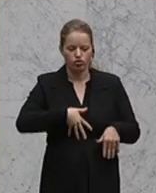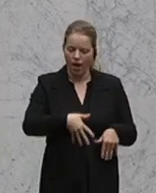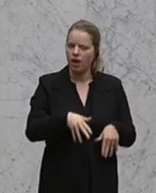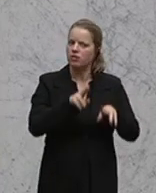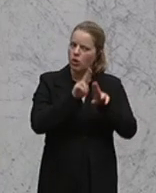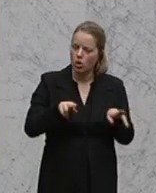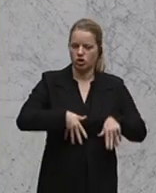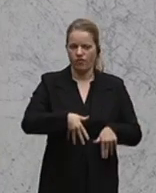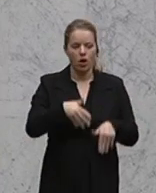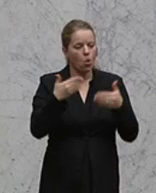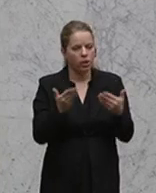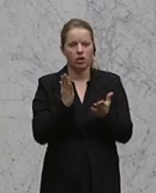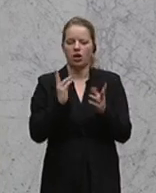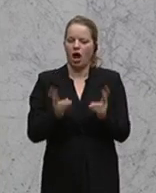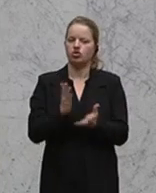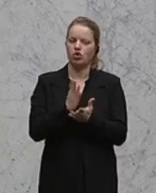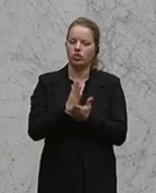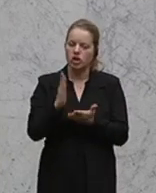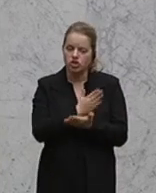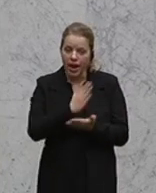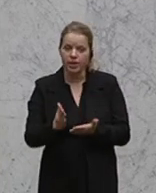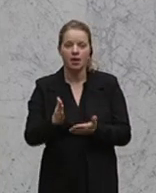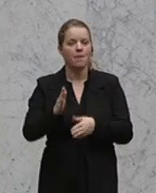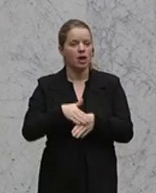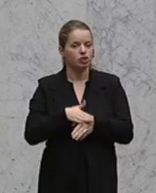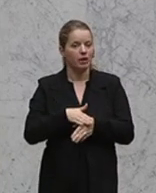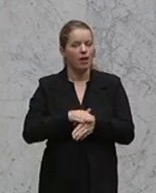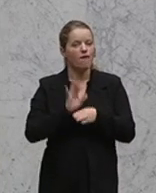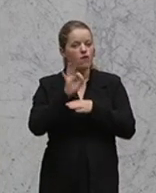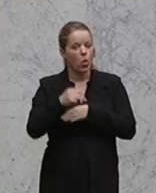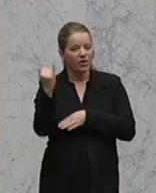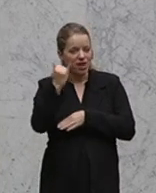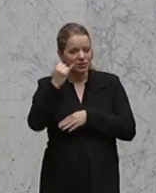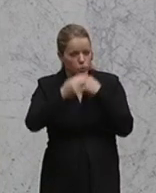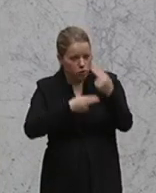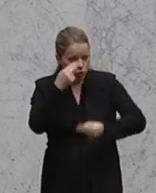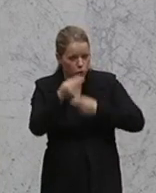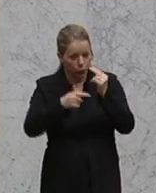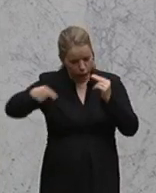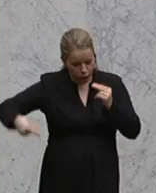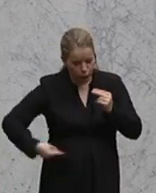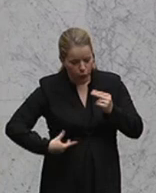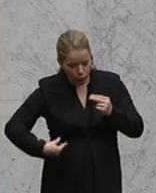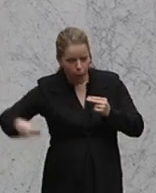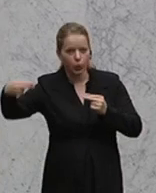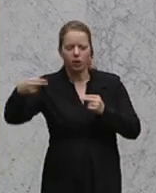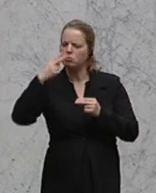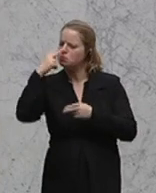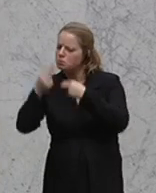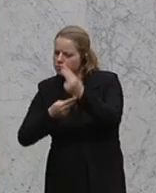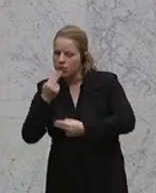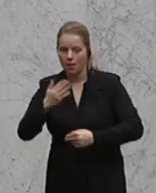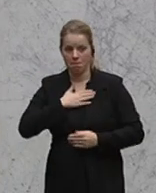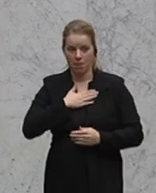Nämlich sich im Rahmen einer Fruchtwasseruntersuchung darüber zu informieren, ist mein Kind oder wird mein